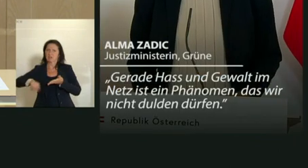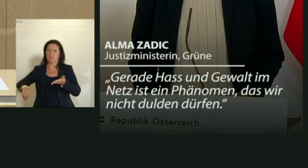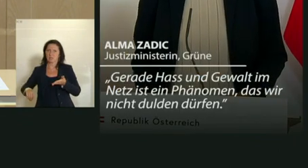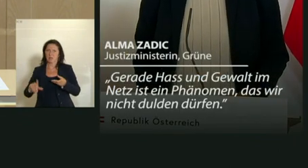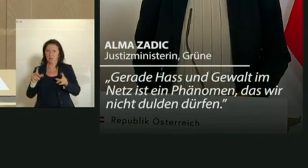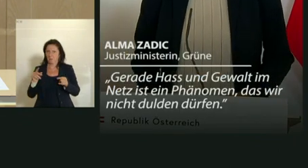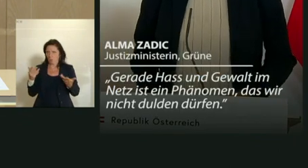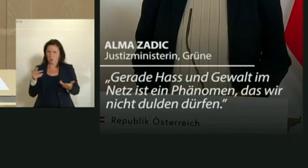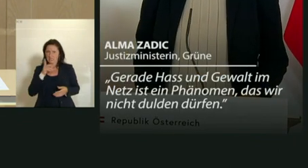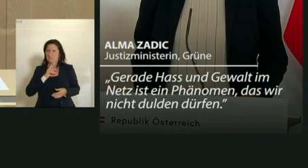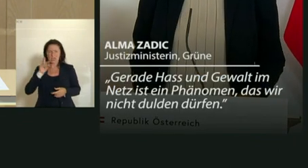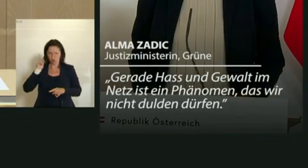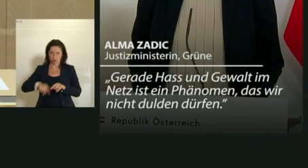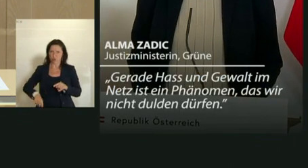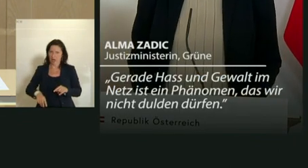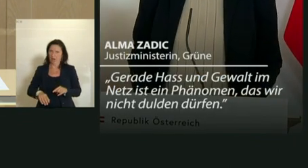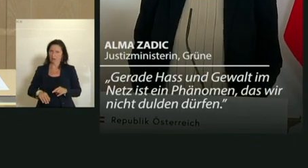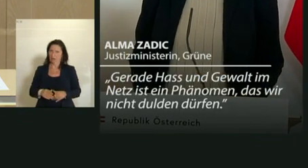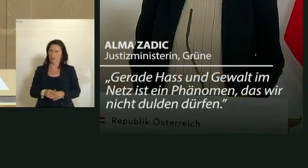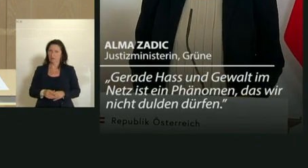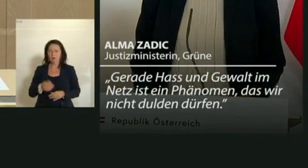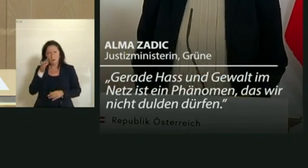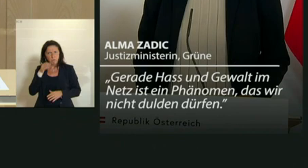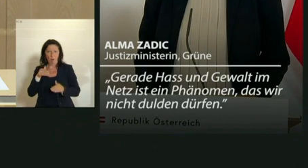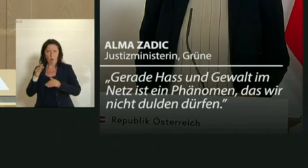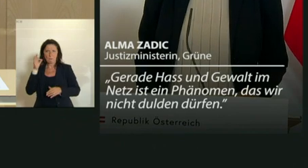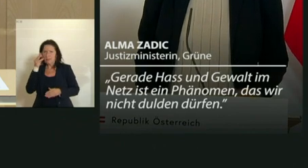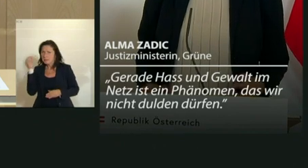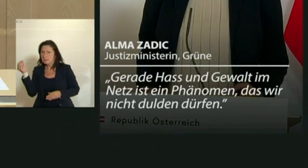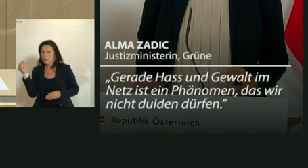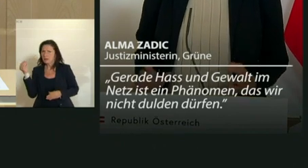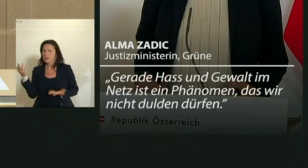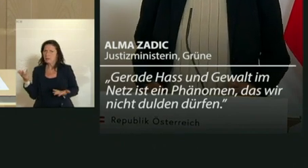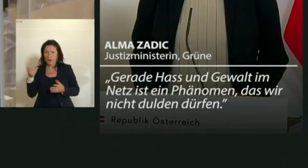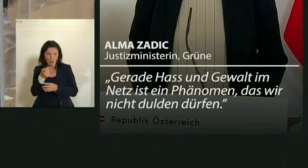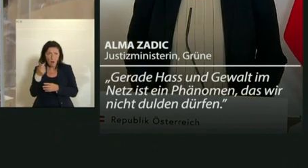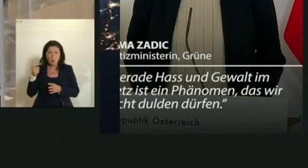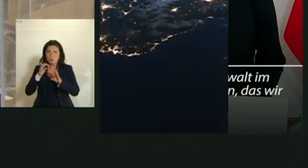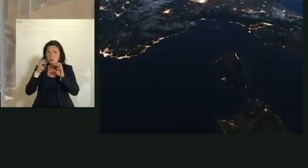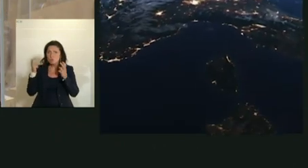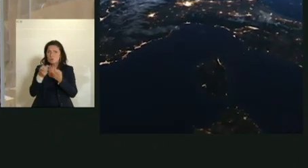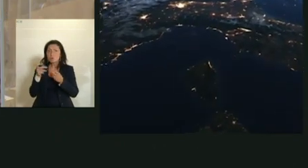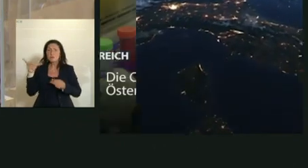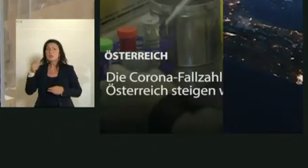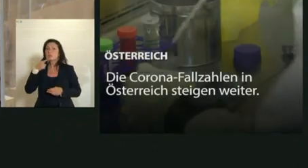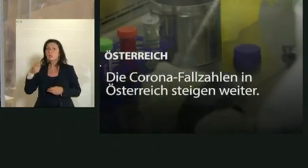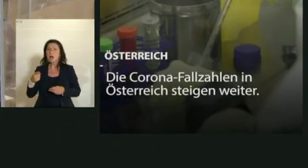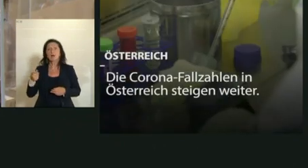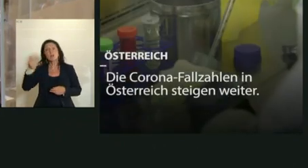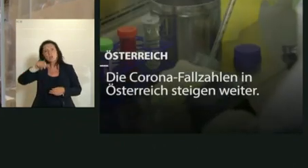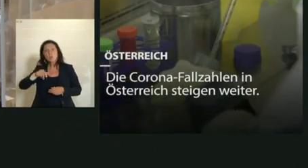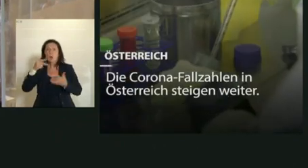schlechtes Ziel, Frau Ministerin. Im Ausschuss haben Sie auch, und das wurde mal von meinem Vorredner schon angesprochen, von zusätzlichen 8